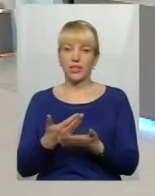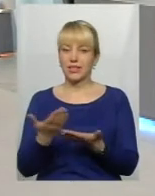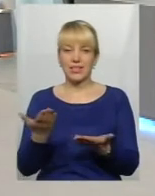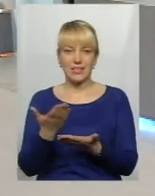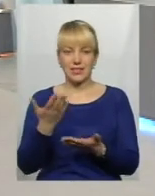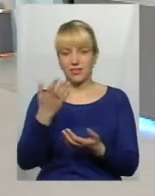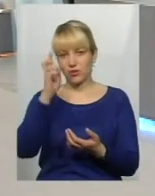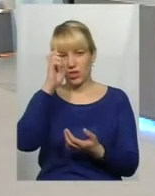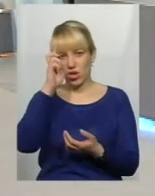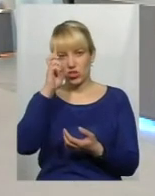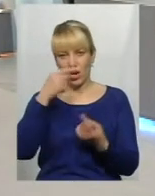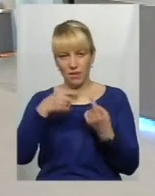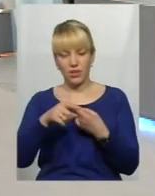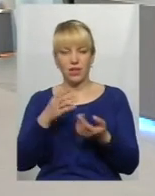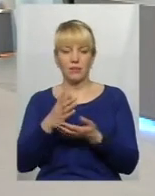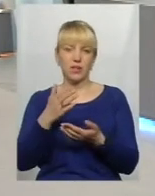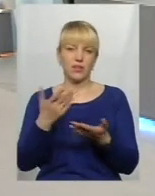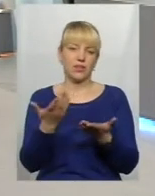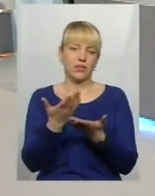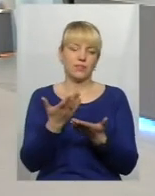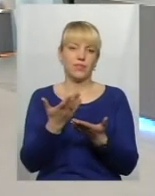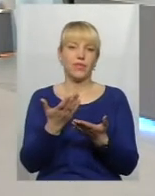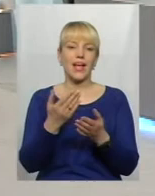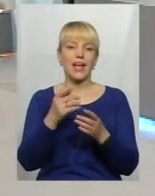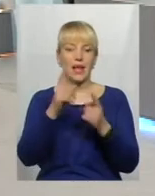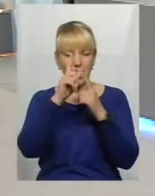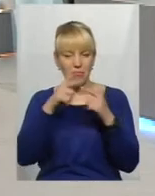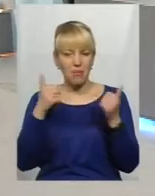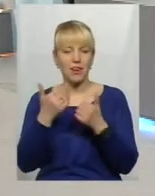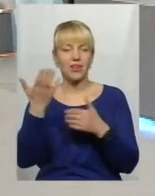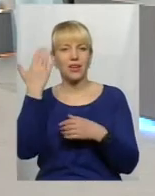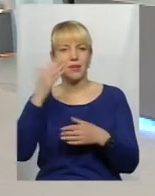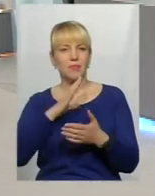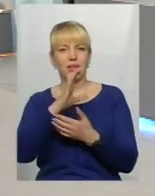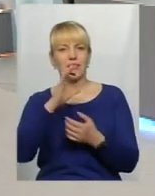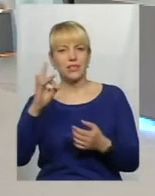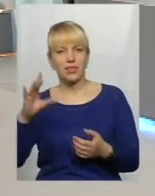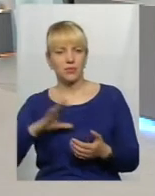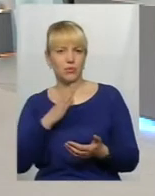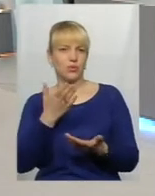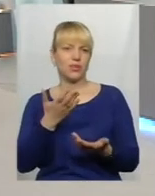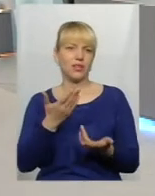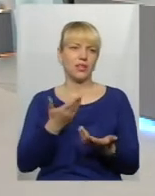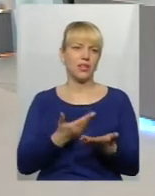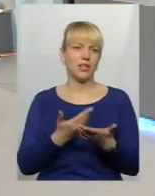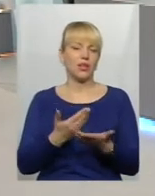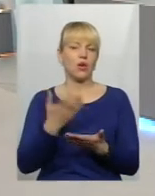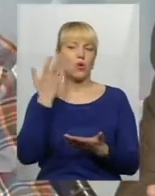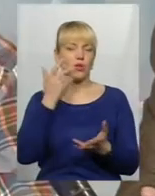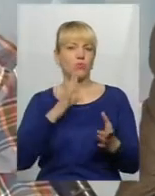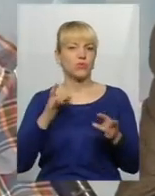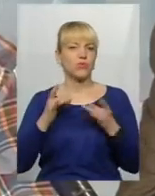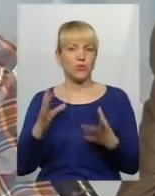колись у тій державі, у тій імперії, частиною якою ми були, коли святкувався день народження